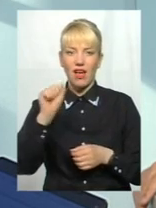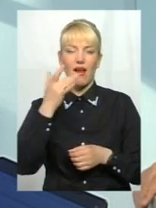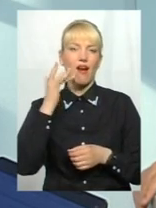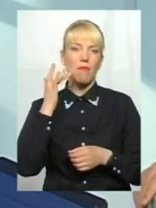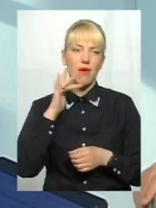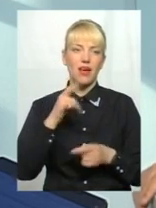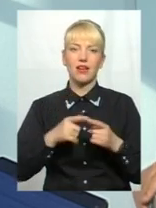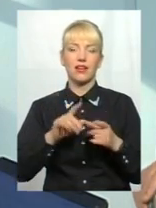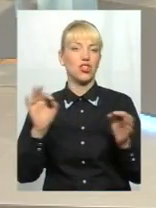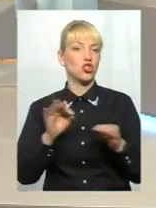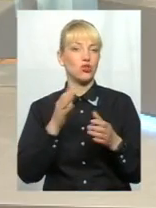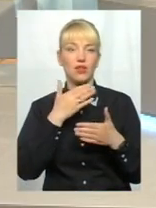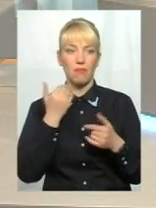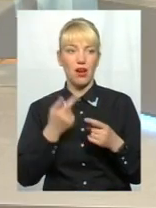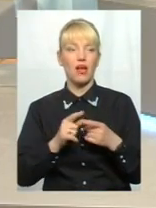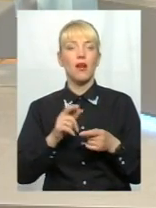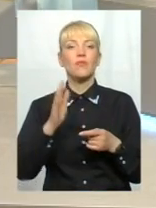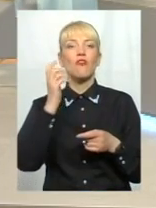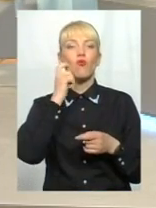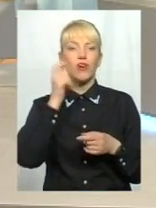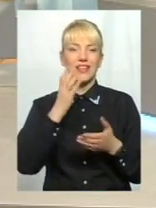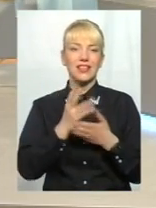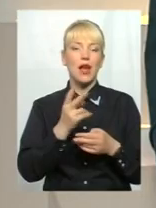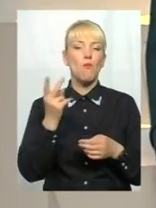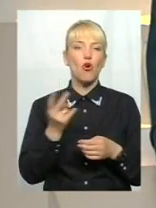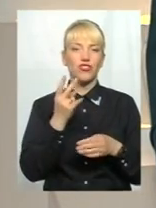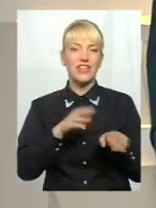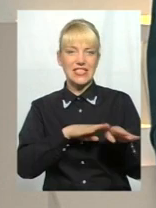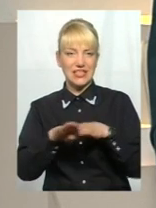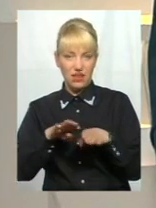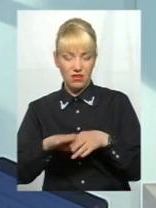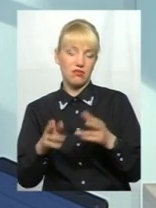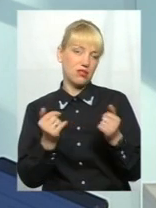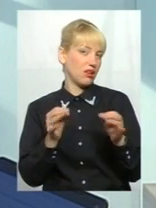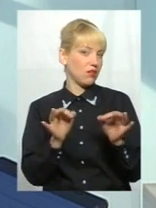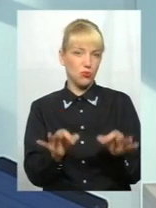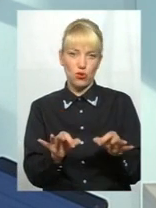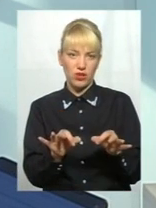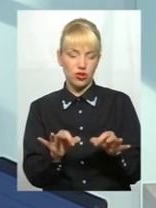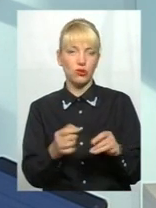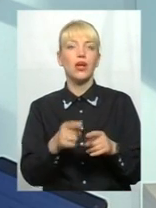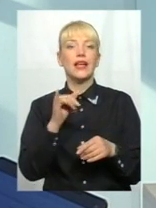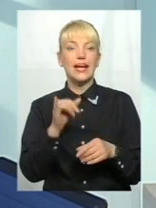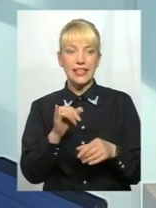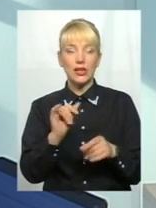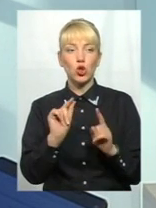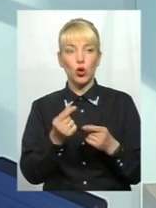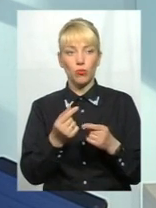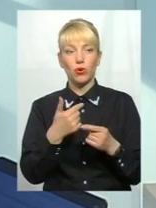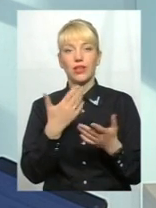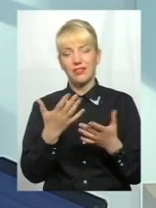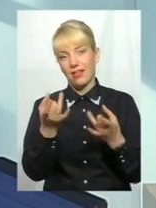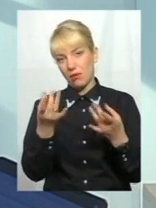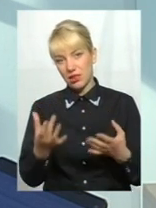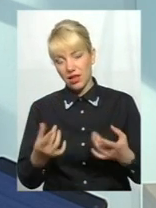ніше чогось. Тобто, в Україні є подвійні стандарти до подвійного громадянства? Однозначно. Тому є елементарні